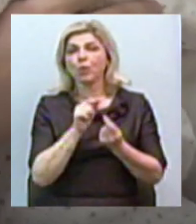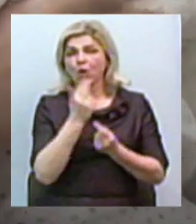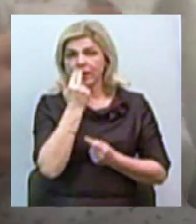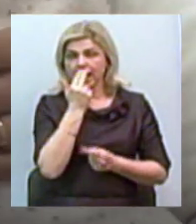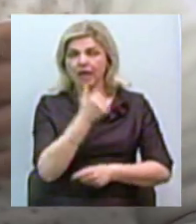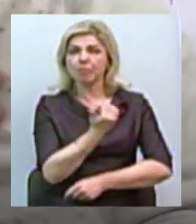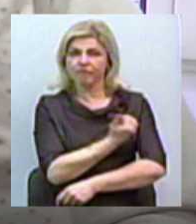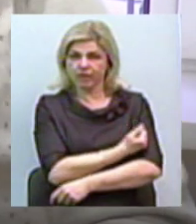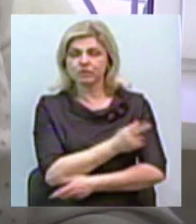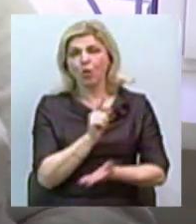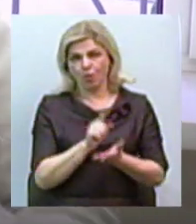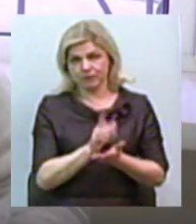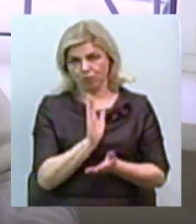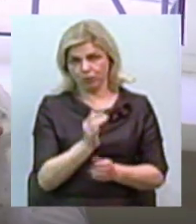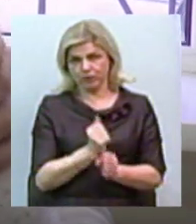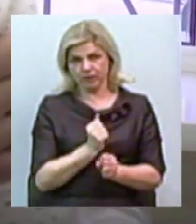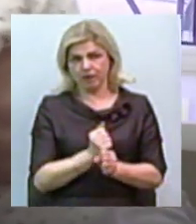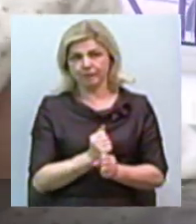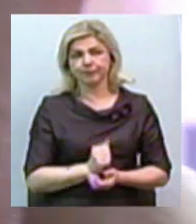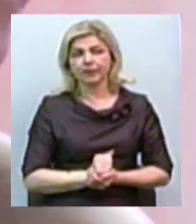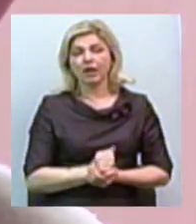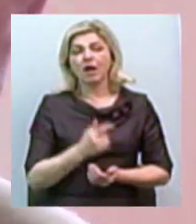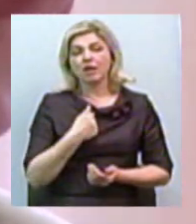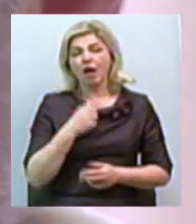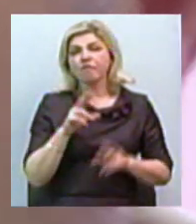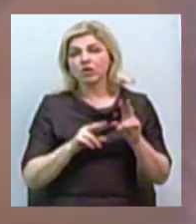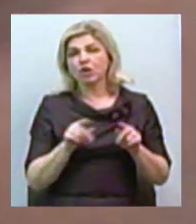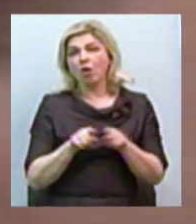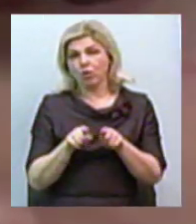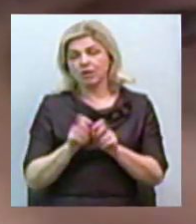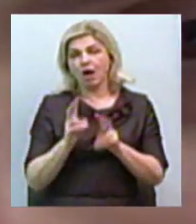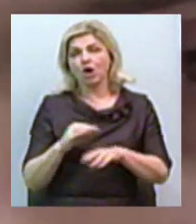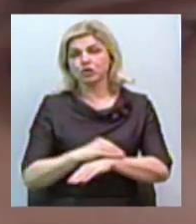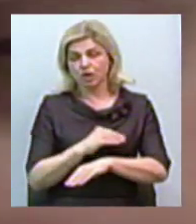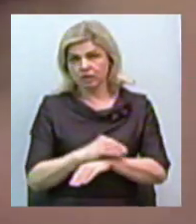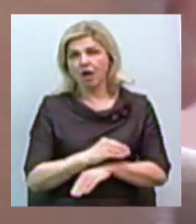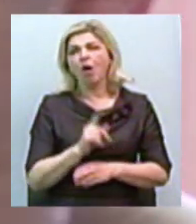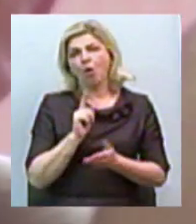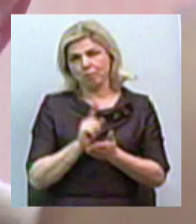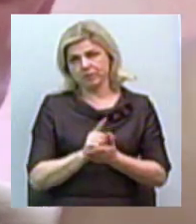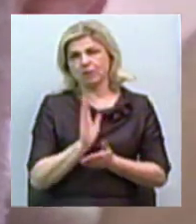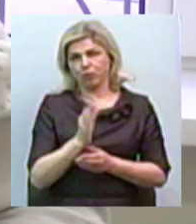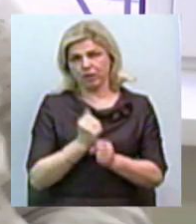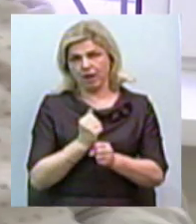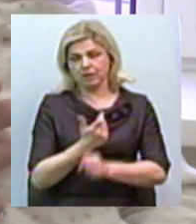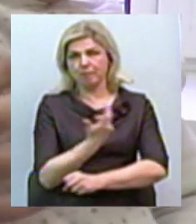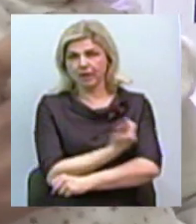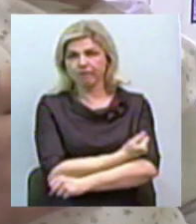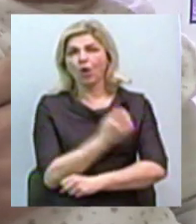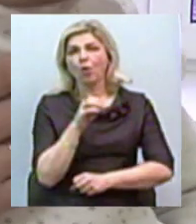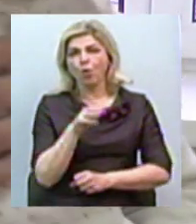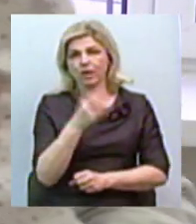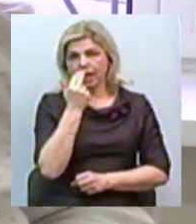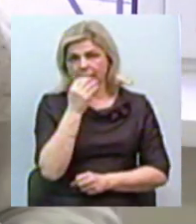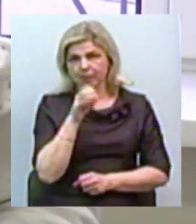як і дружина, що так буде безпечніше. Я виріс, мені робили щеплення, дружина виросла, її робили щеплення